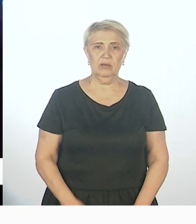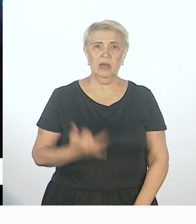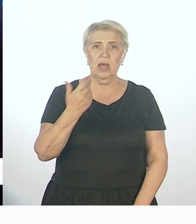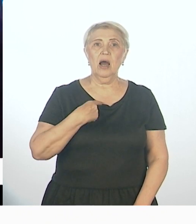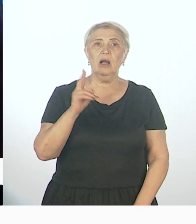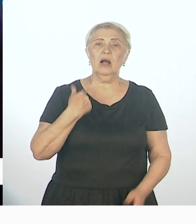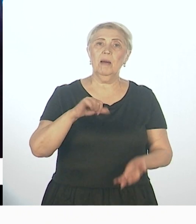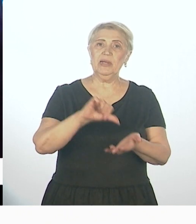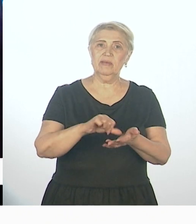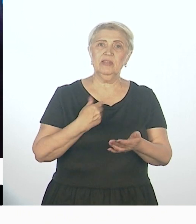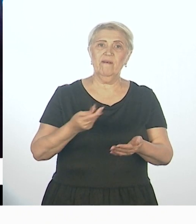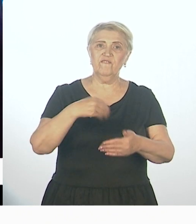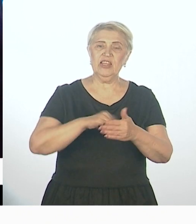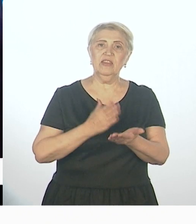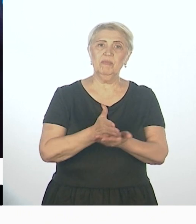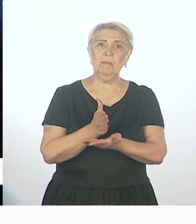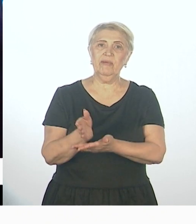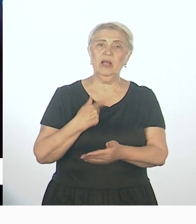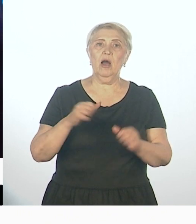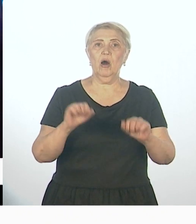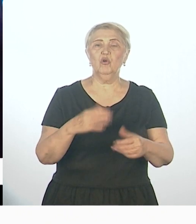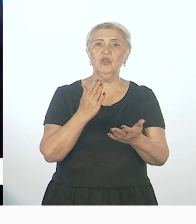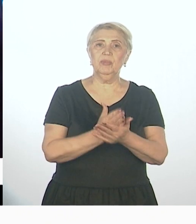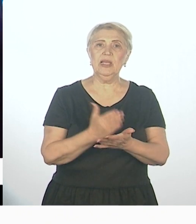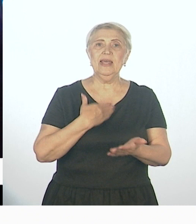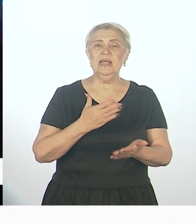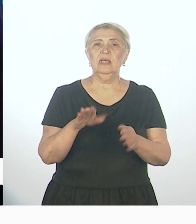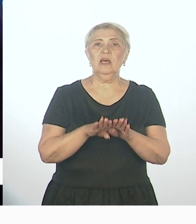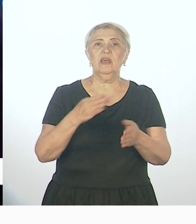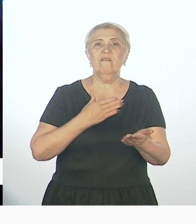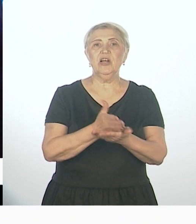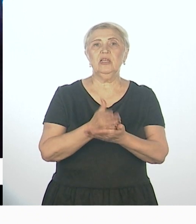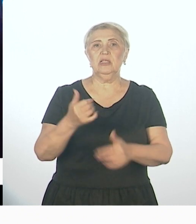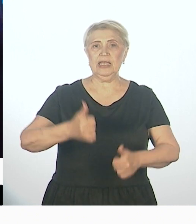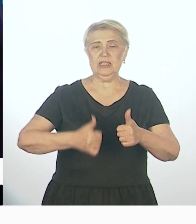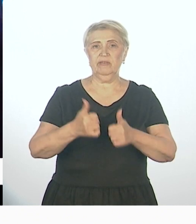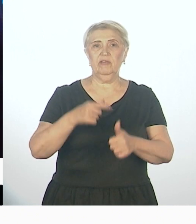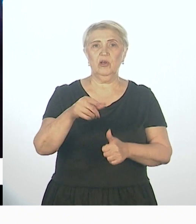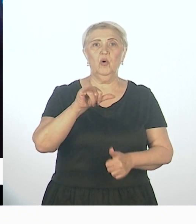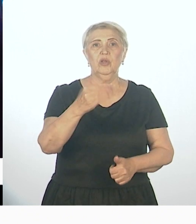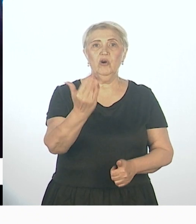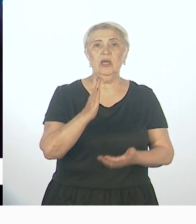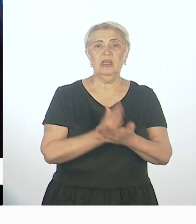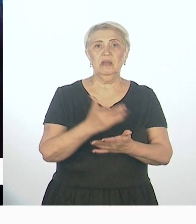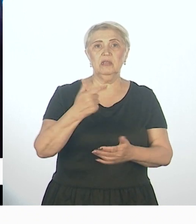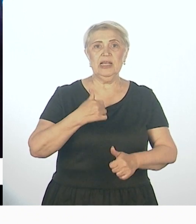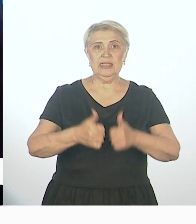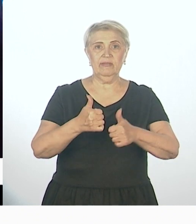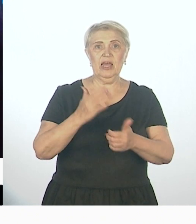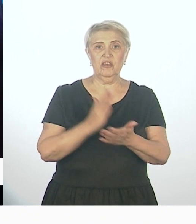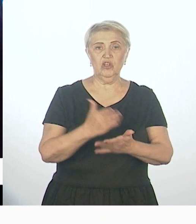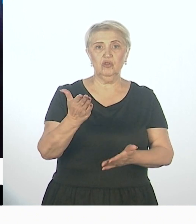федерации данного направления, а может быть, есть же ветеранские такие соревнования всероссийские, и у него есть шанс поехать на них.